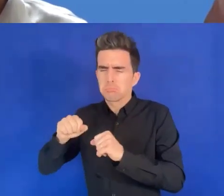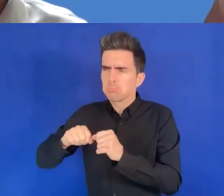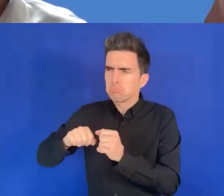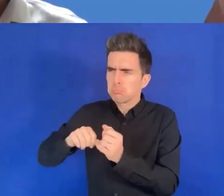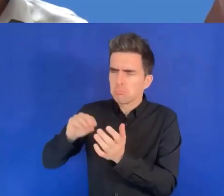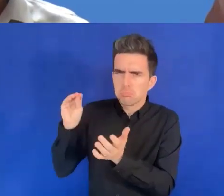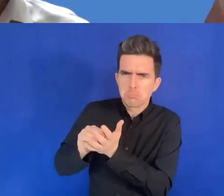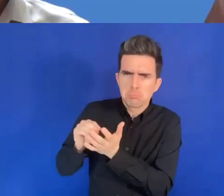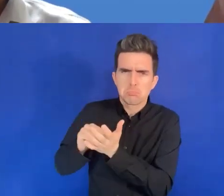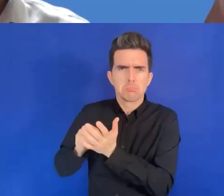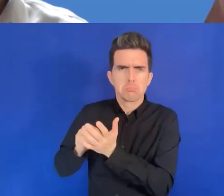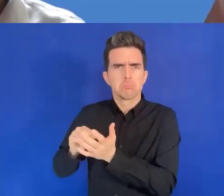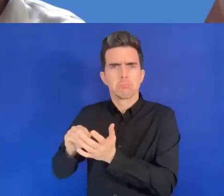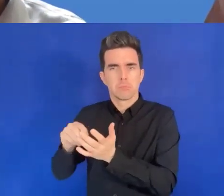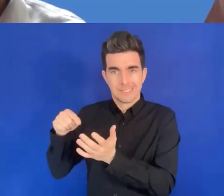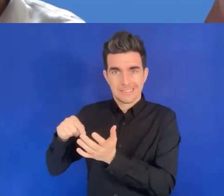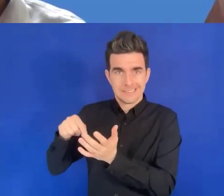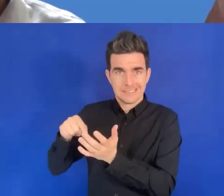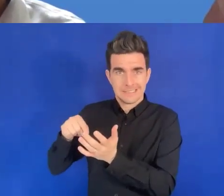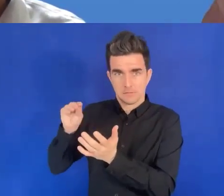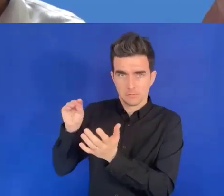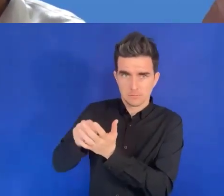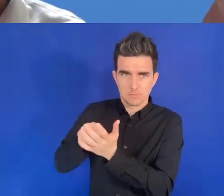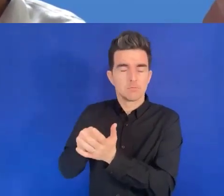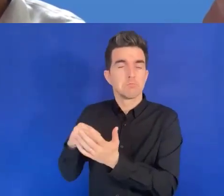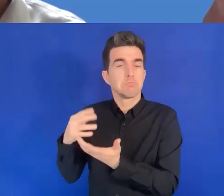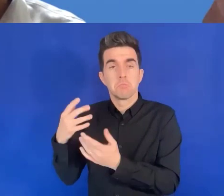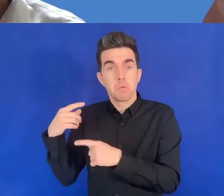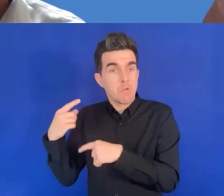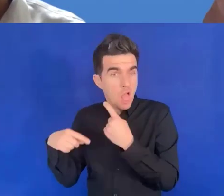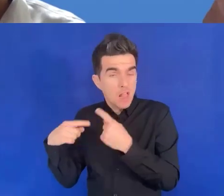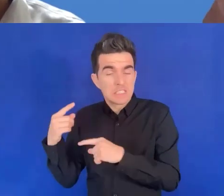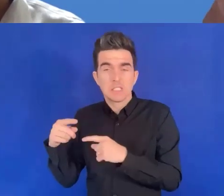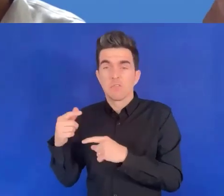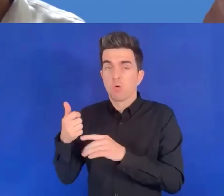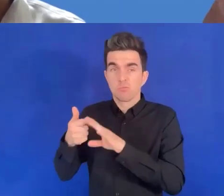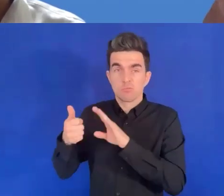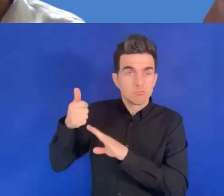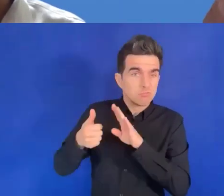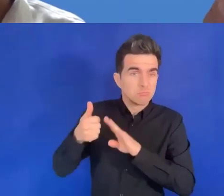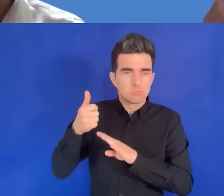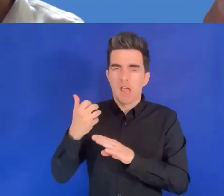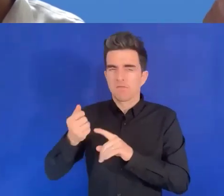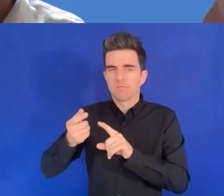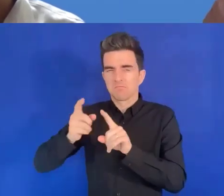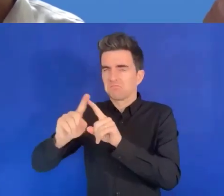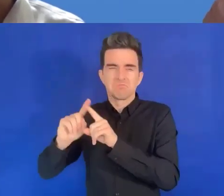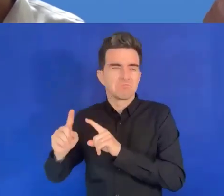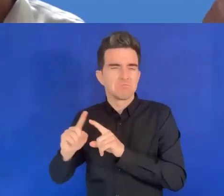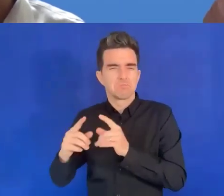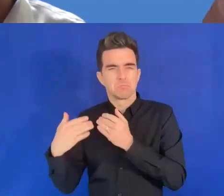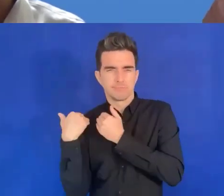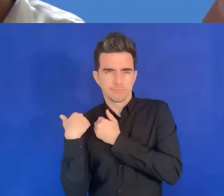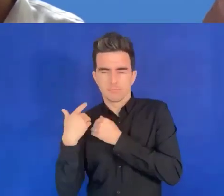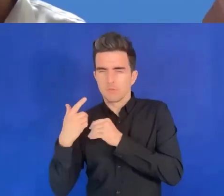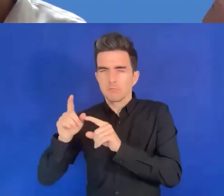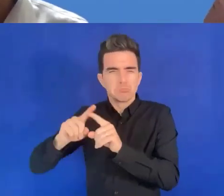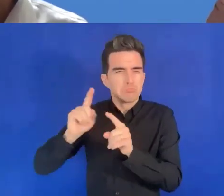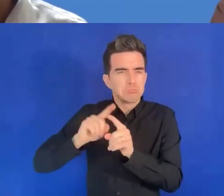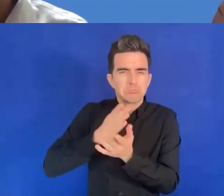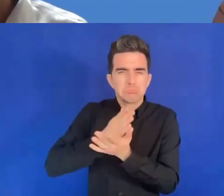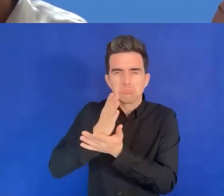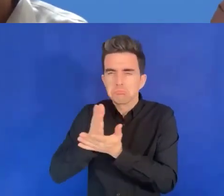qui a des responsabilités différentes à travers des secteurs différents. Ça pourrait être aussi